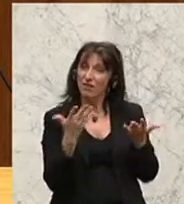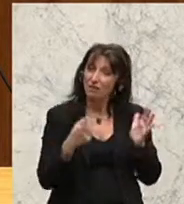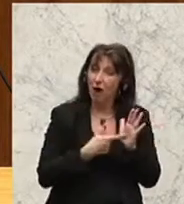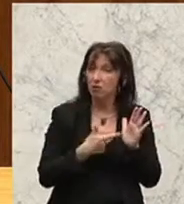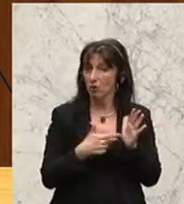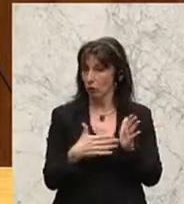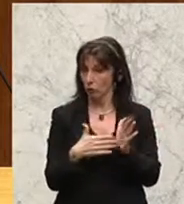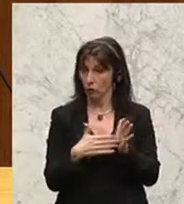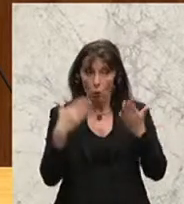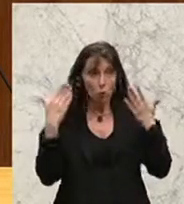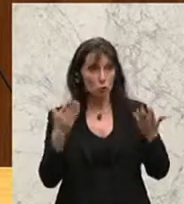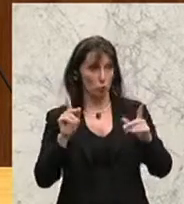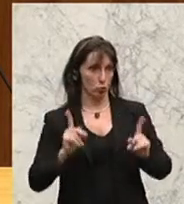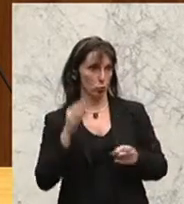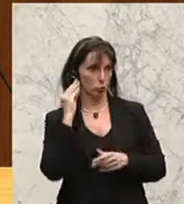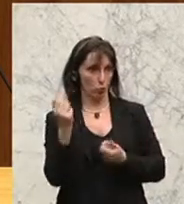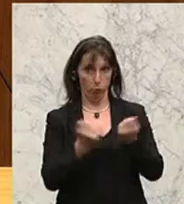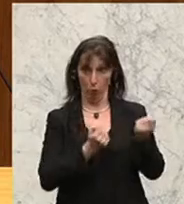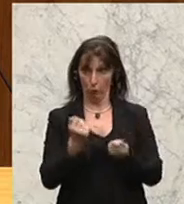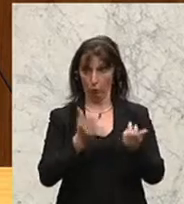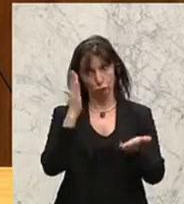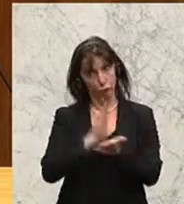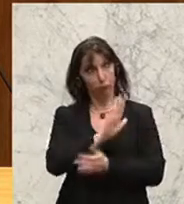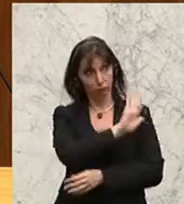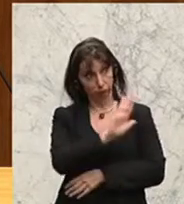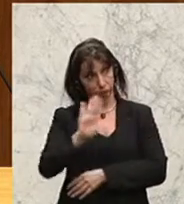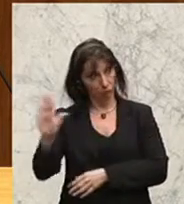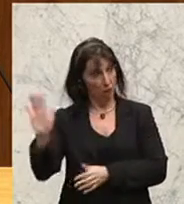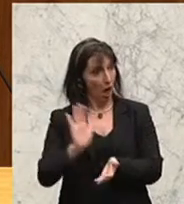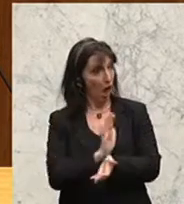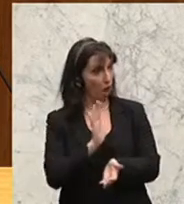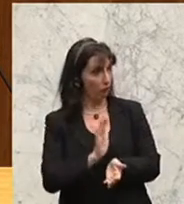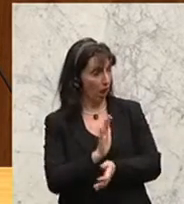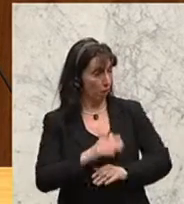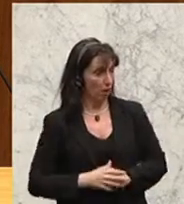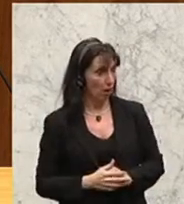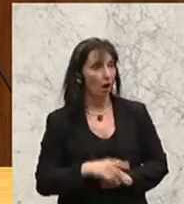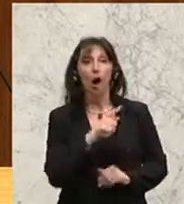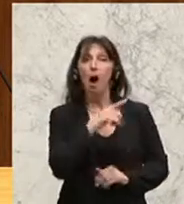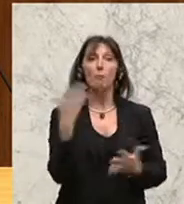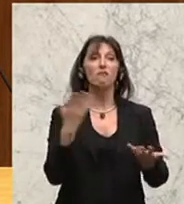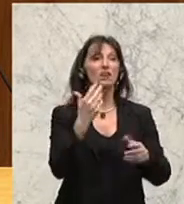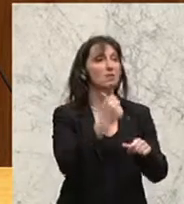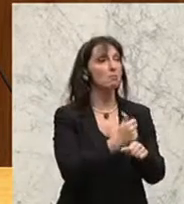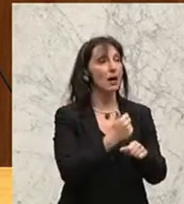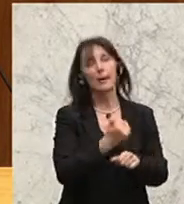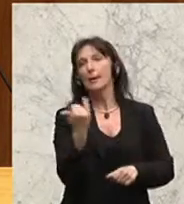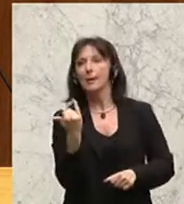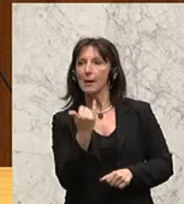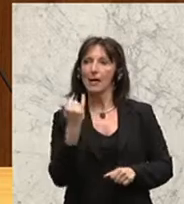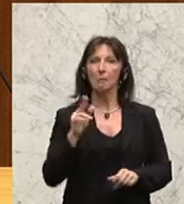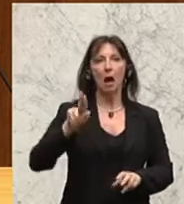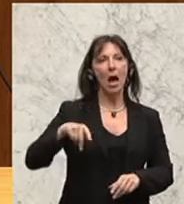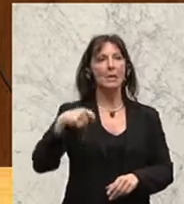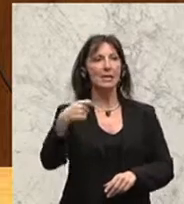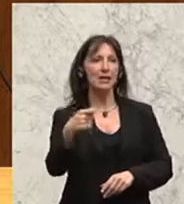gute Schulpolitik. Und das wäre an und für sich Ihre Aufgabe. Aber Sie müssen nicht gute Ratschläge geben, wer in Hintertupfing